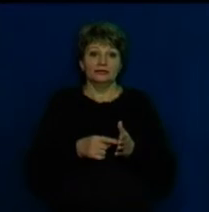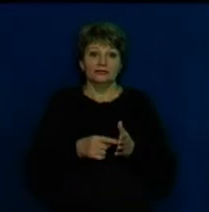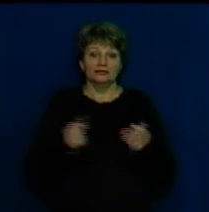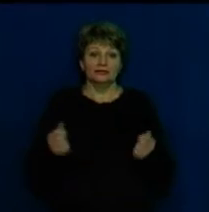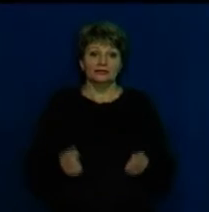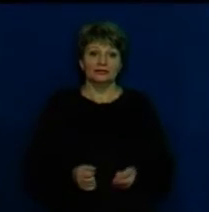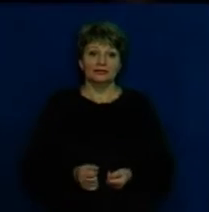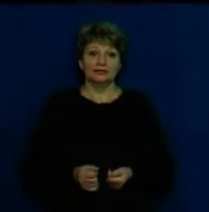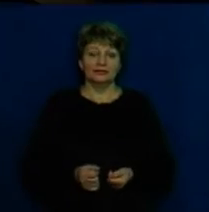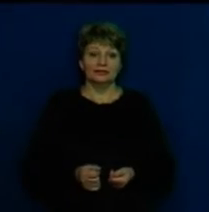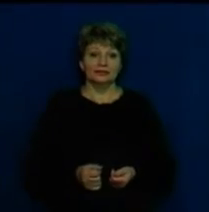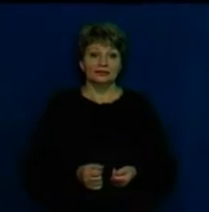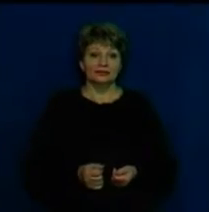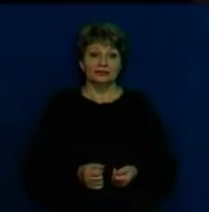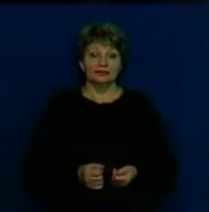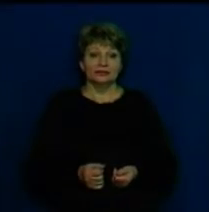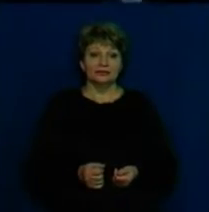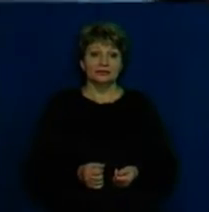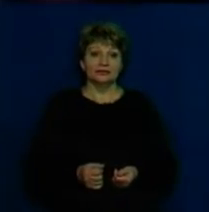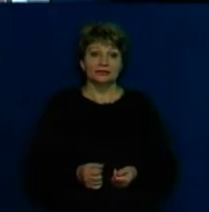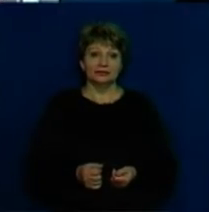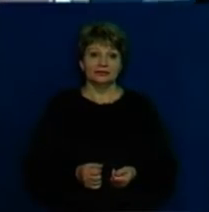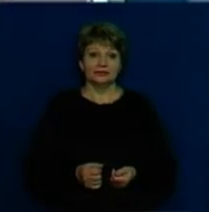літильник лазить на.